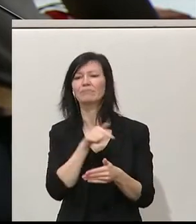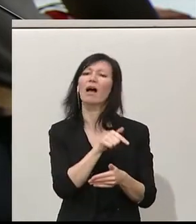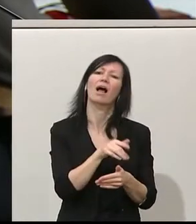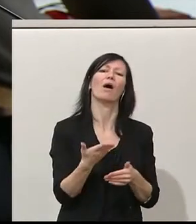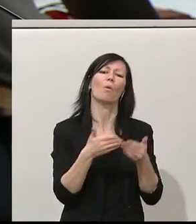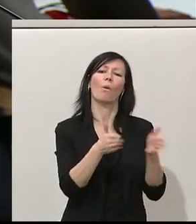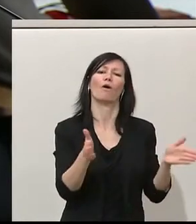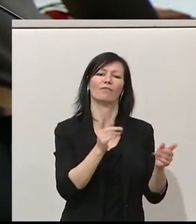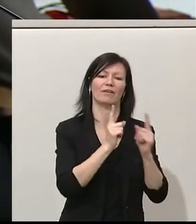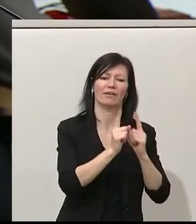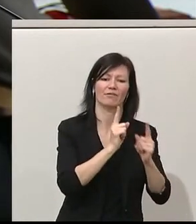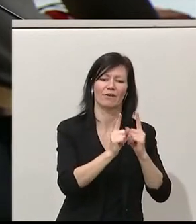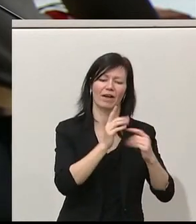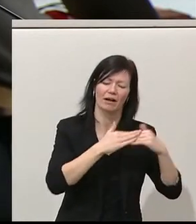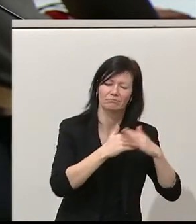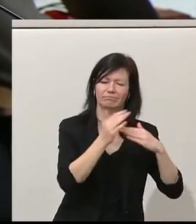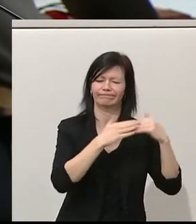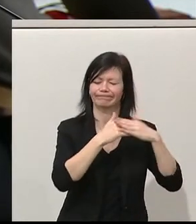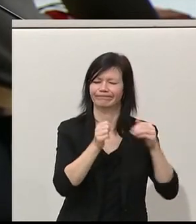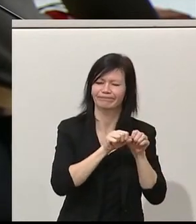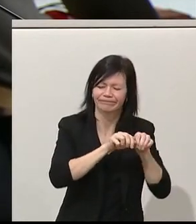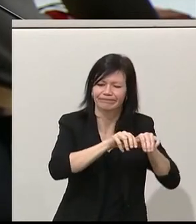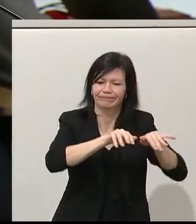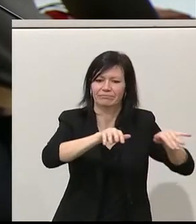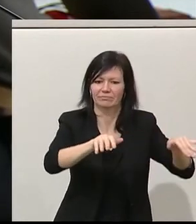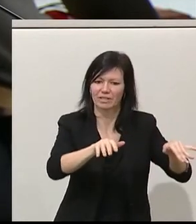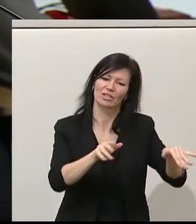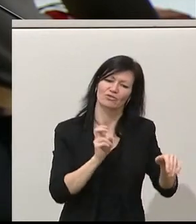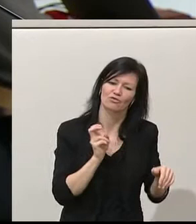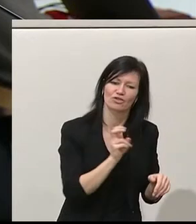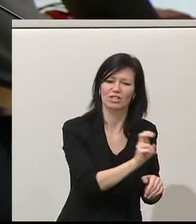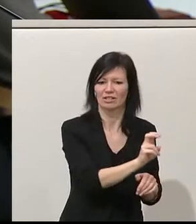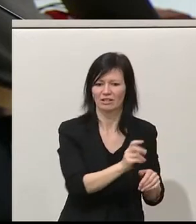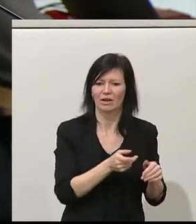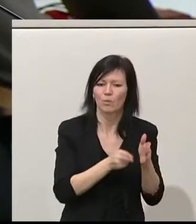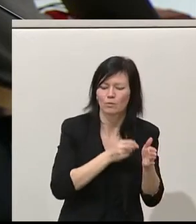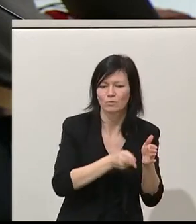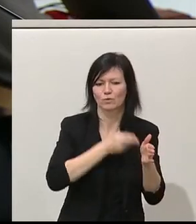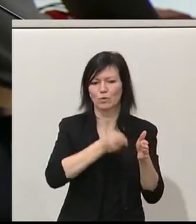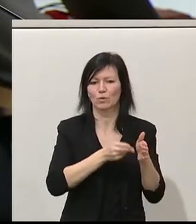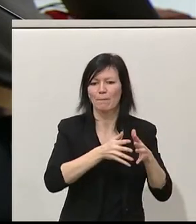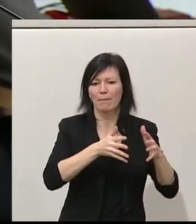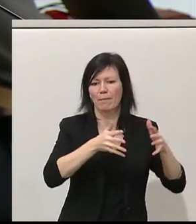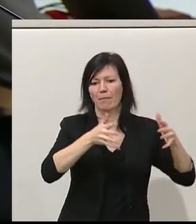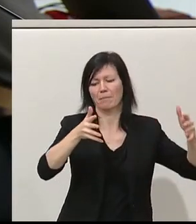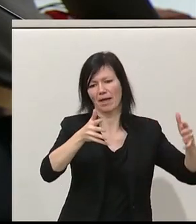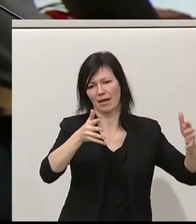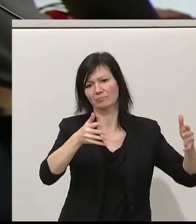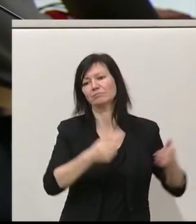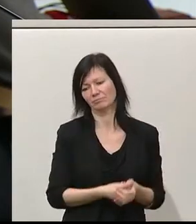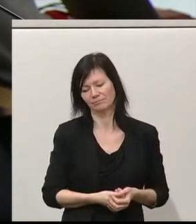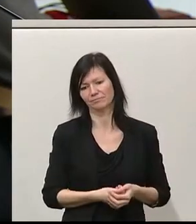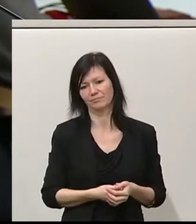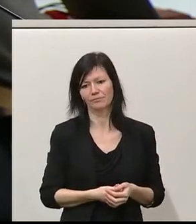Schieneninfrastruktur als Rückgrat des umweltfreundlichen öffentlichen Verkehrs attraktiv weiterzuentwickeln. Die Öffi-Milliarden für den